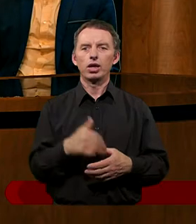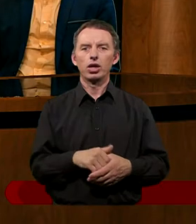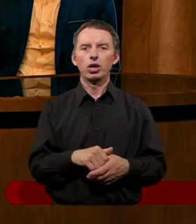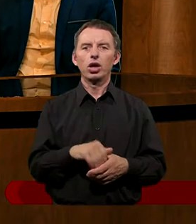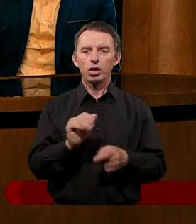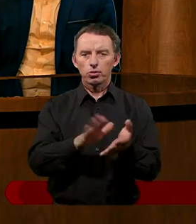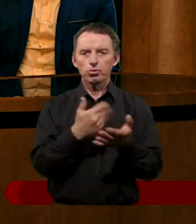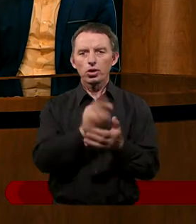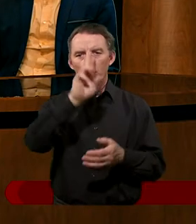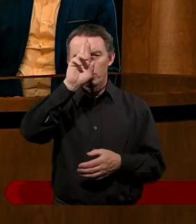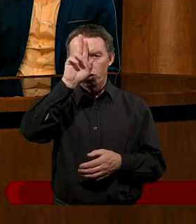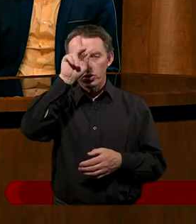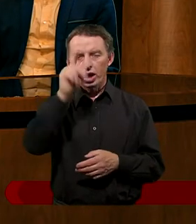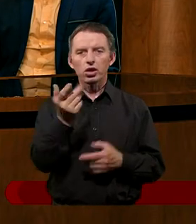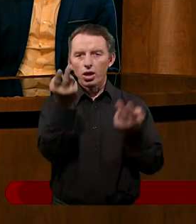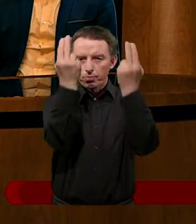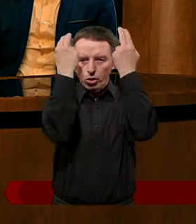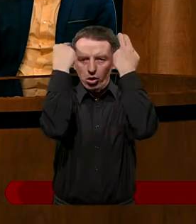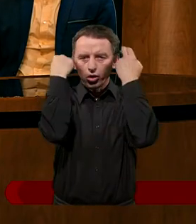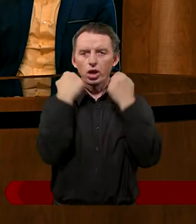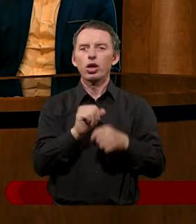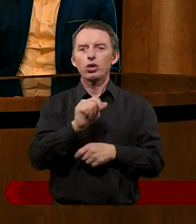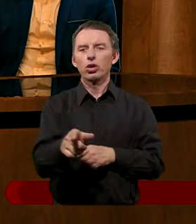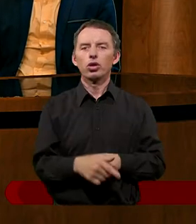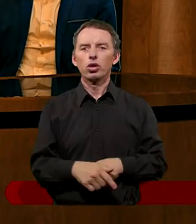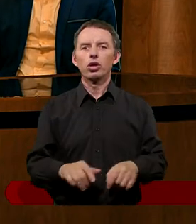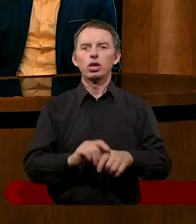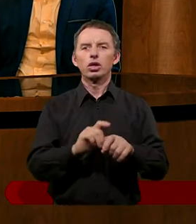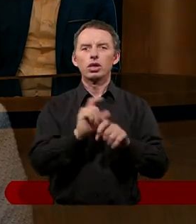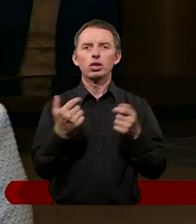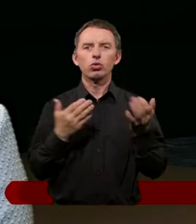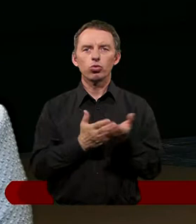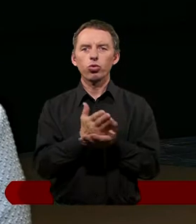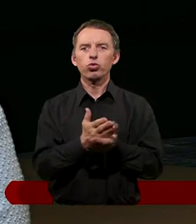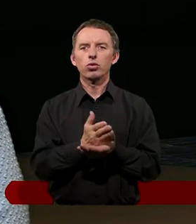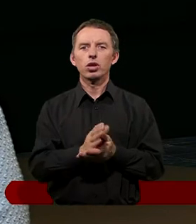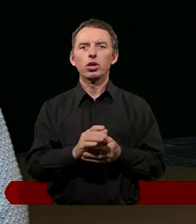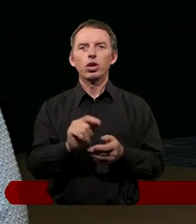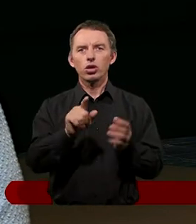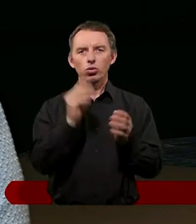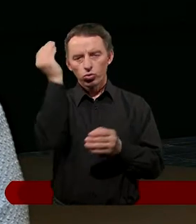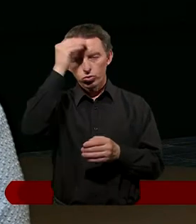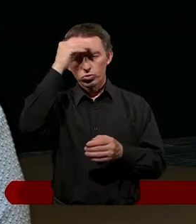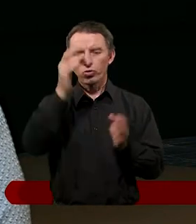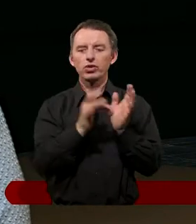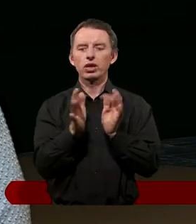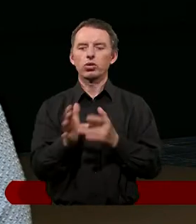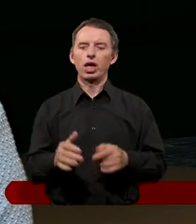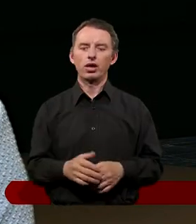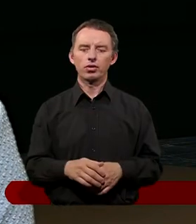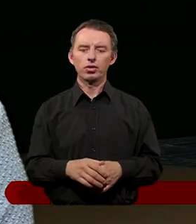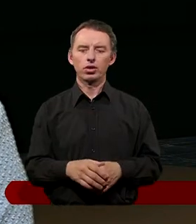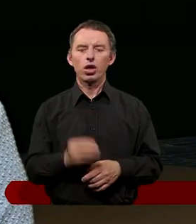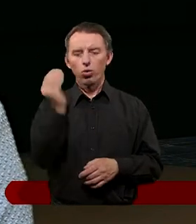dodam, się pokora kojarzy ze służbą i to, co Jezus przez całą swoją służbę uczył swoich uczniów i też uczy nas.